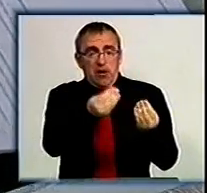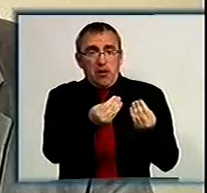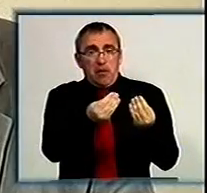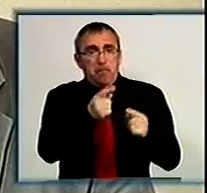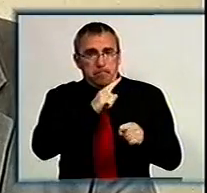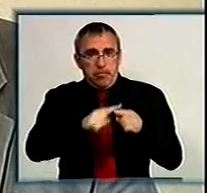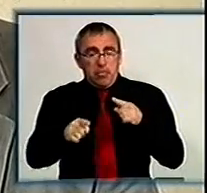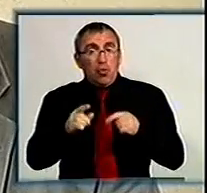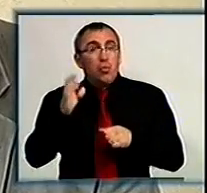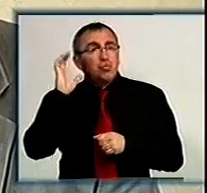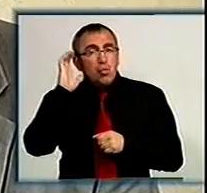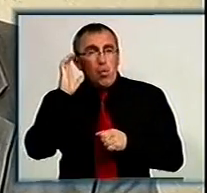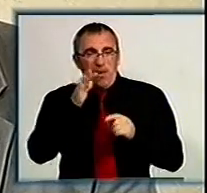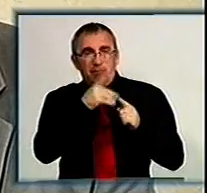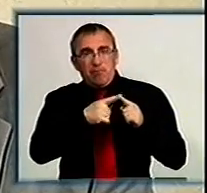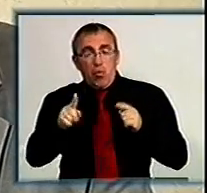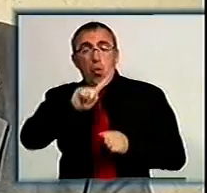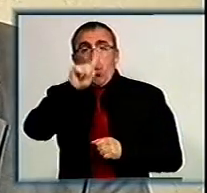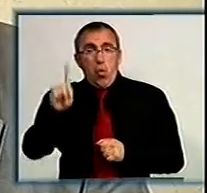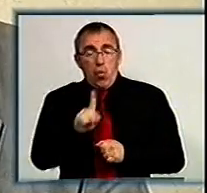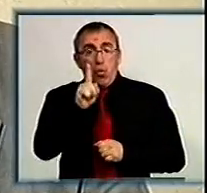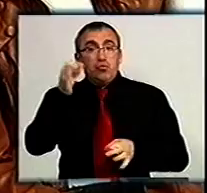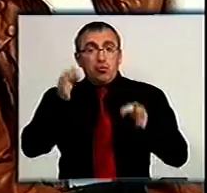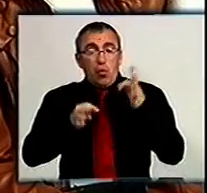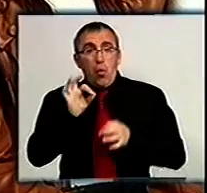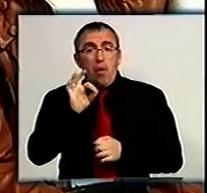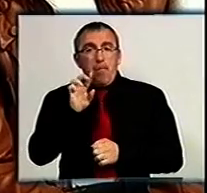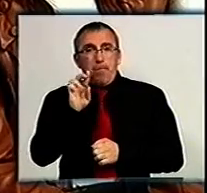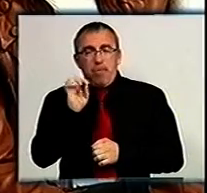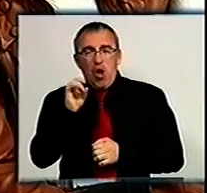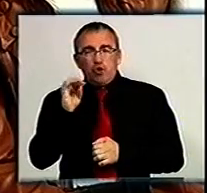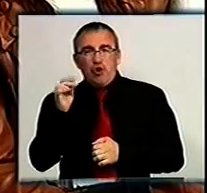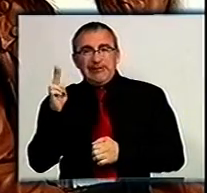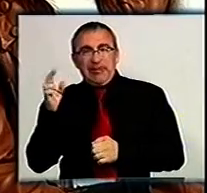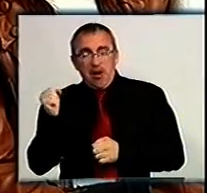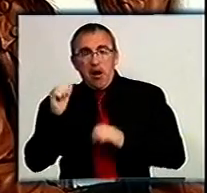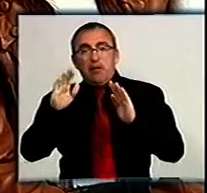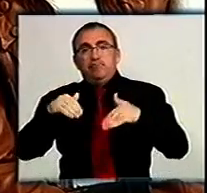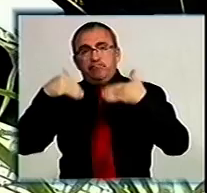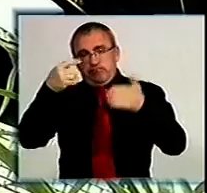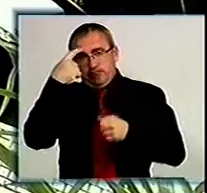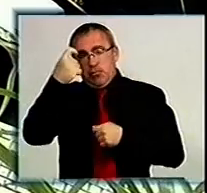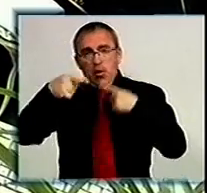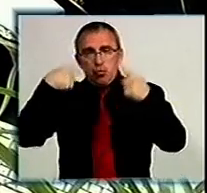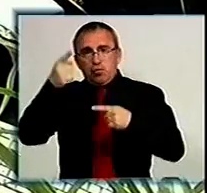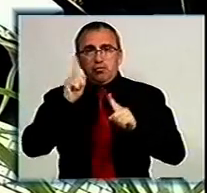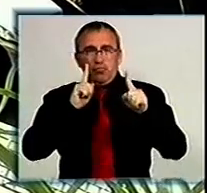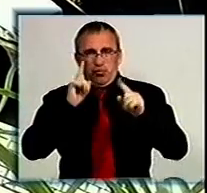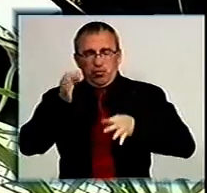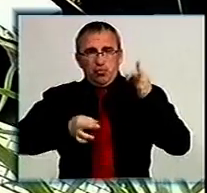не. Швидко. Слухання тривало близько години, після чого суддя Оксана Бершацька оголосила дату наступного засідання. Але